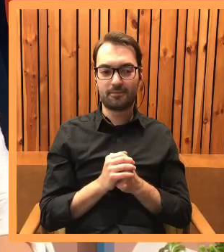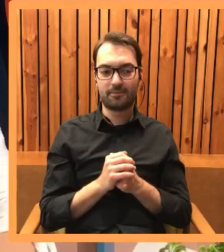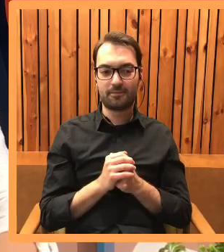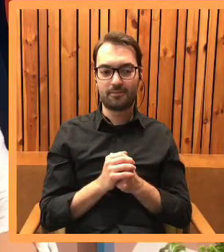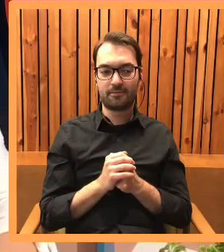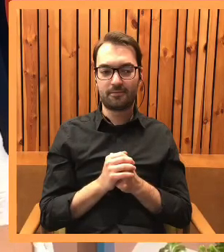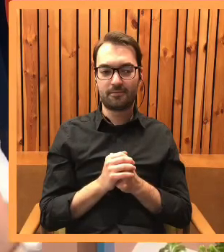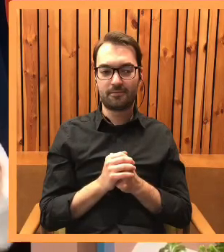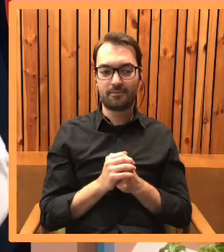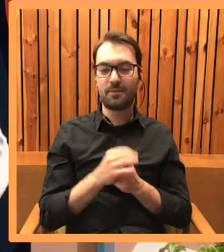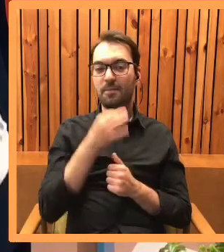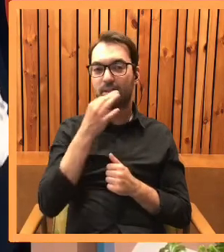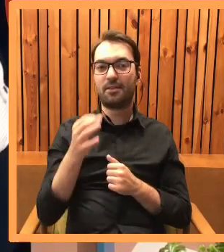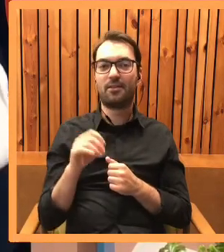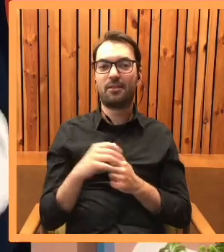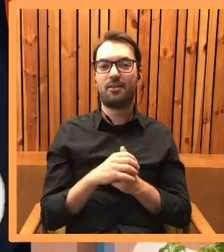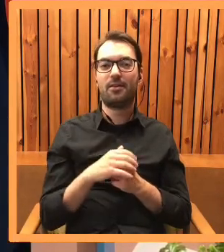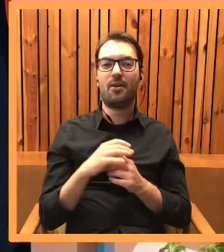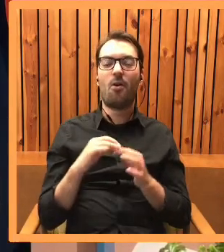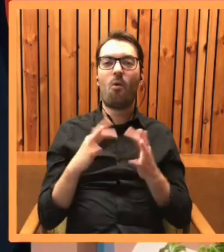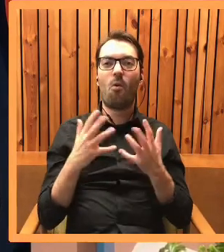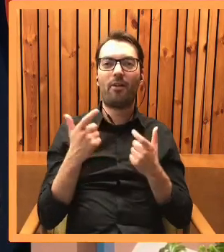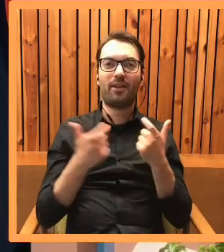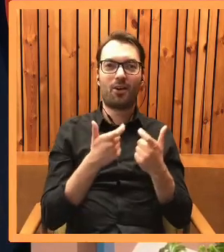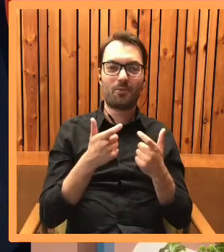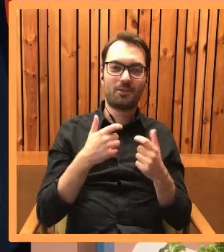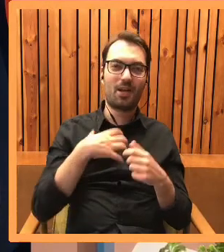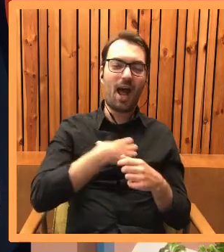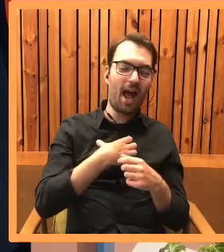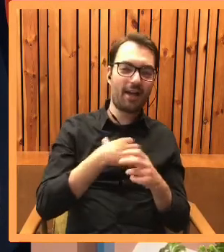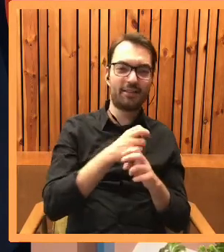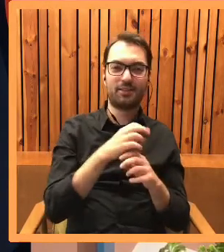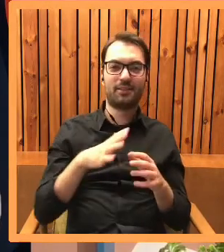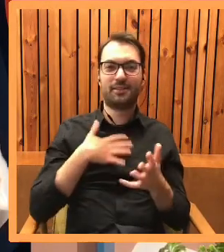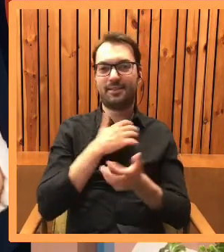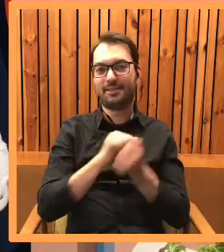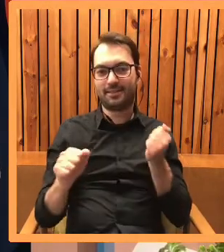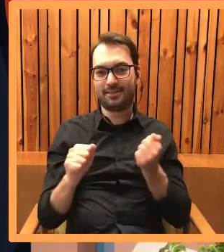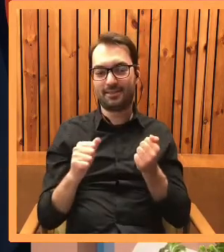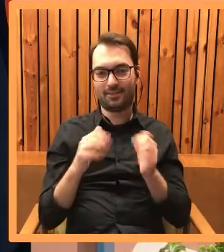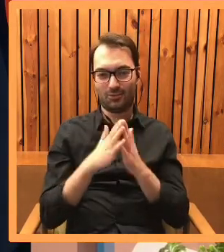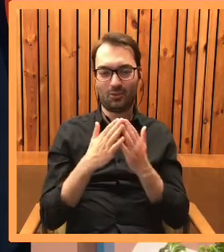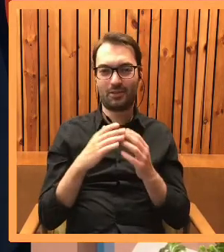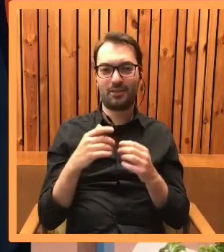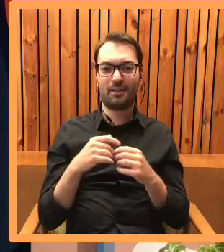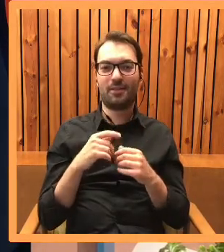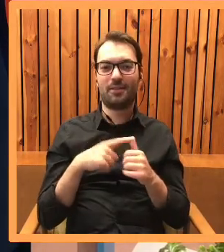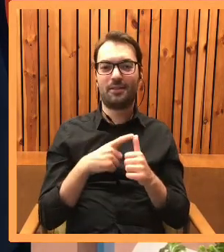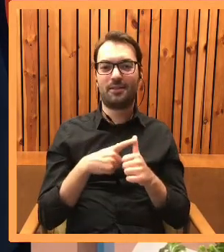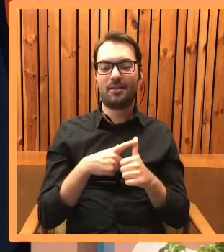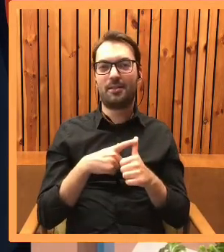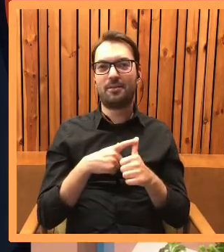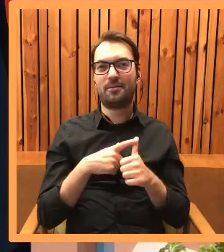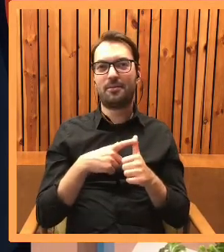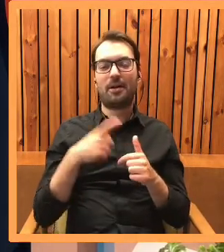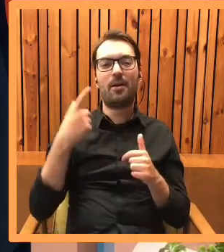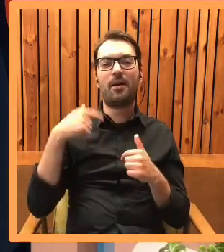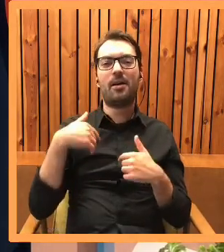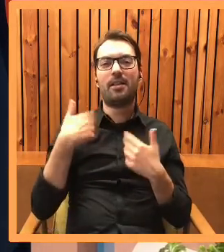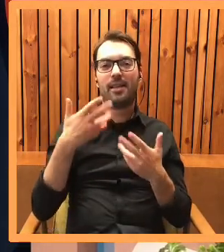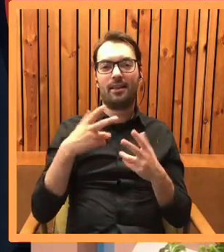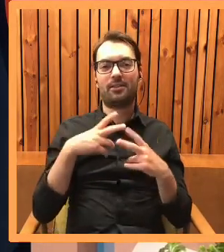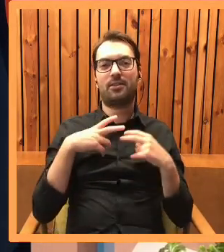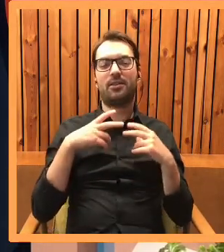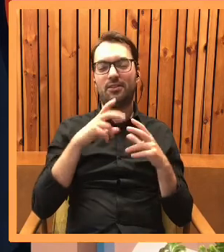Pytanie, pytanie... A, czy łatwiej kogoś rozśmieszyć, czy przestraszyć? No bo ta konwencja z jednej strony danie oddechu i ten pomysł na to, żeby dać oddech